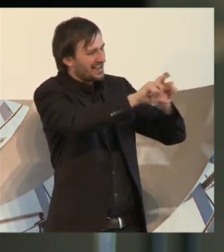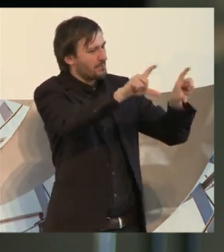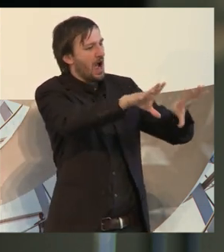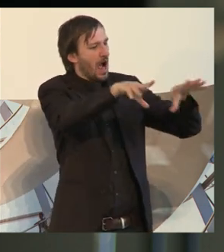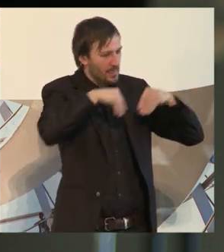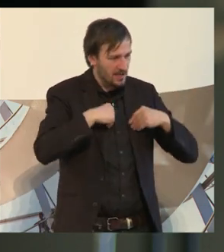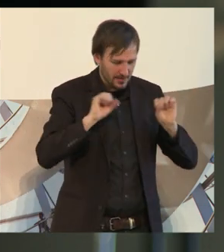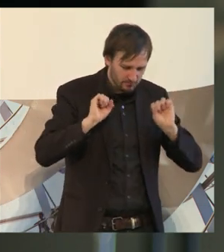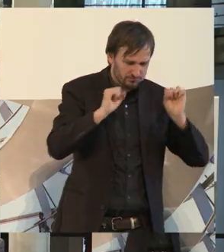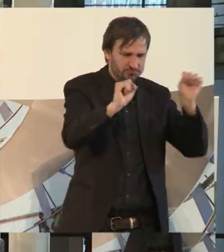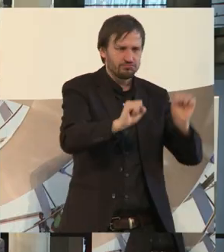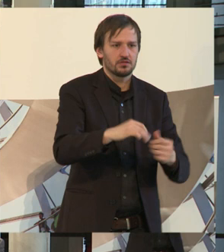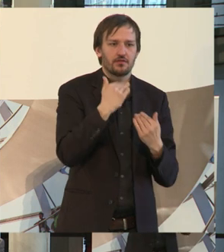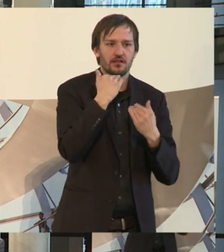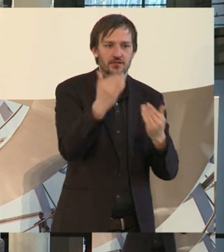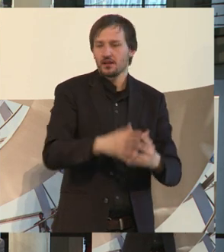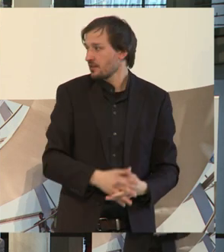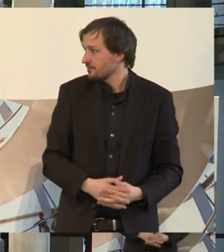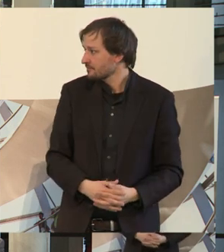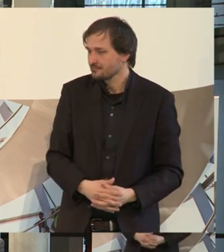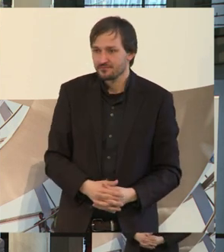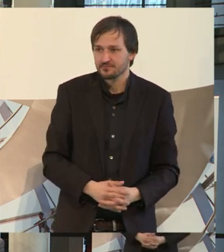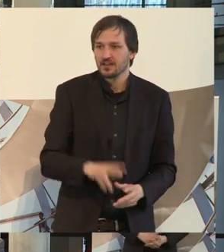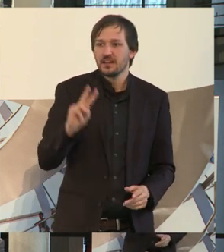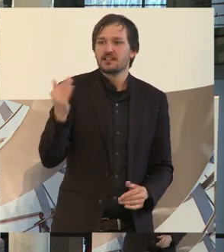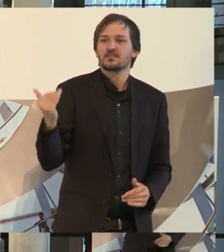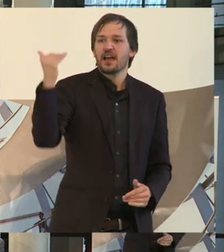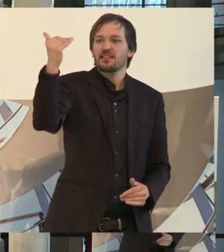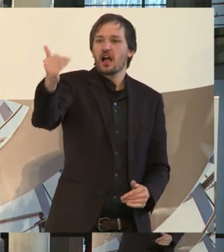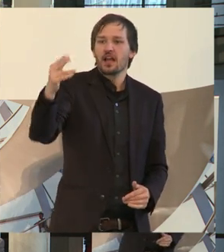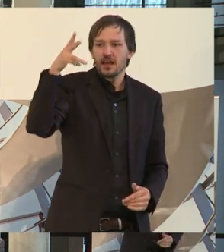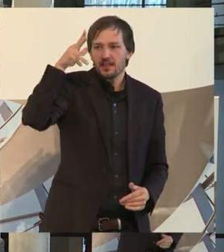bewegen. Danke schön. Der Herr hier vorne in der zweiten Reihe.